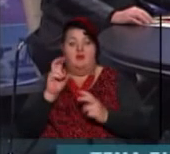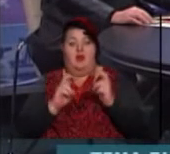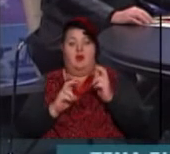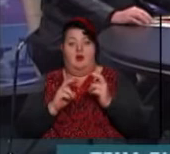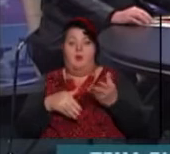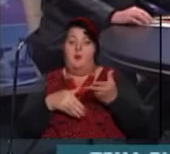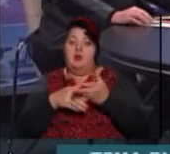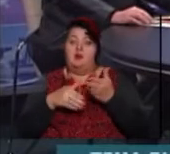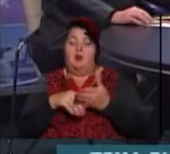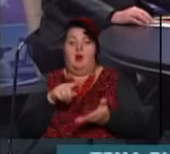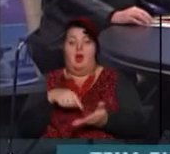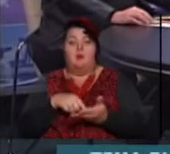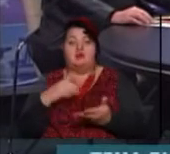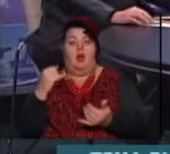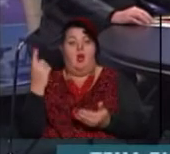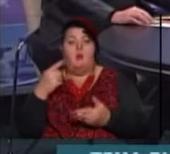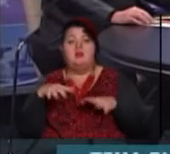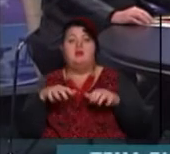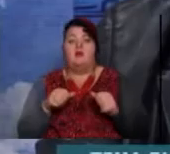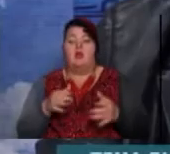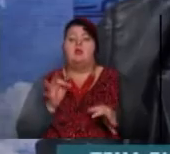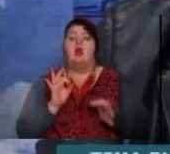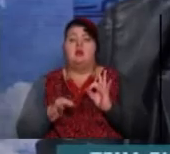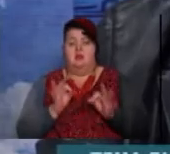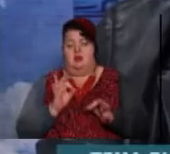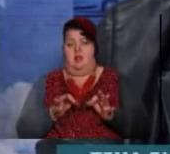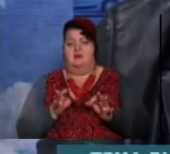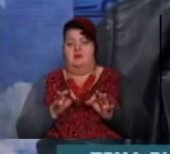влада, обласна? Будь ласка про це. Естественно, що